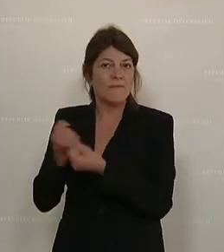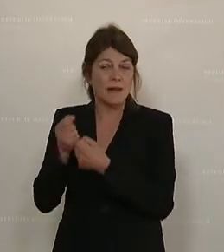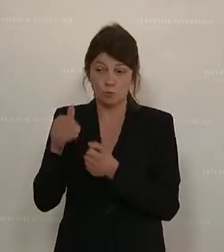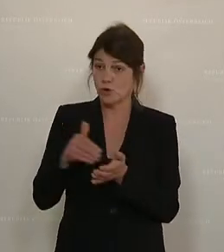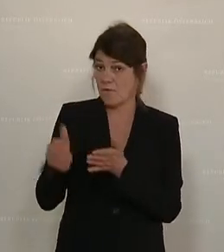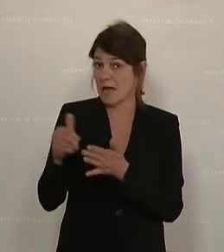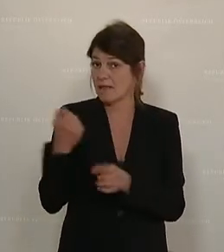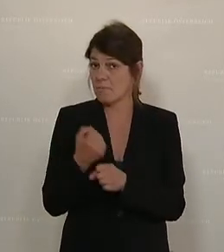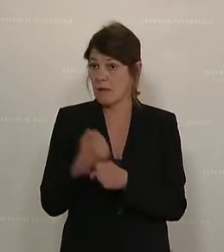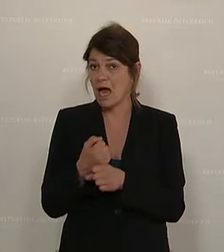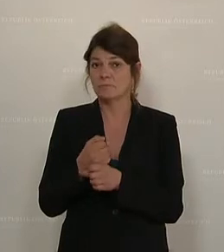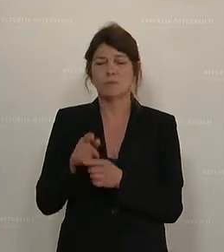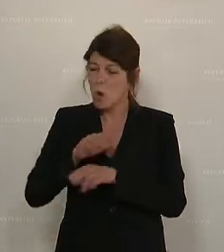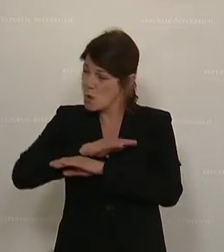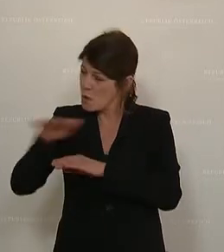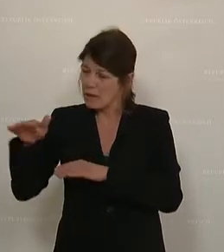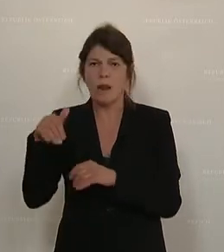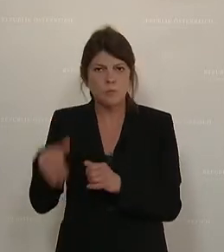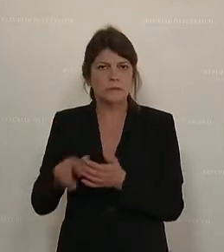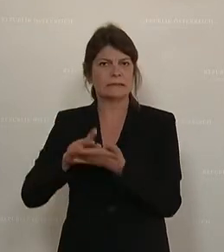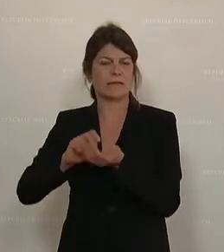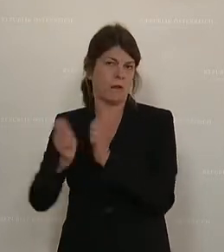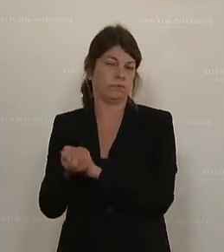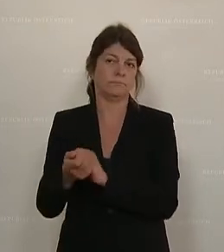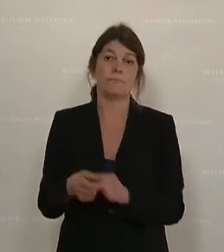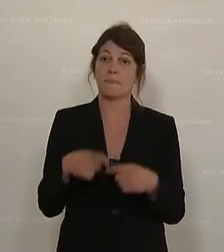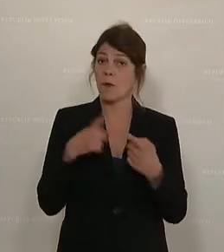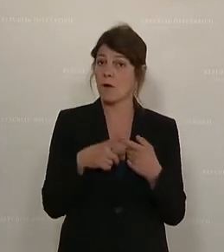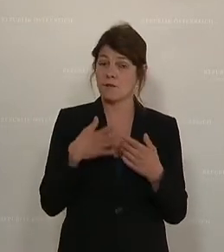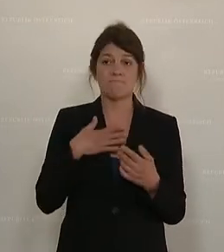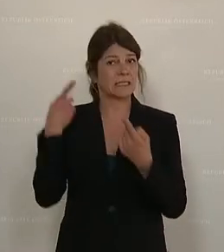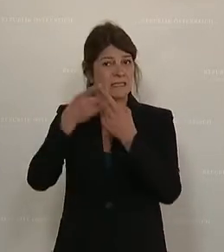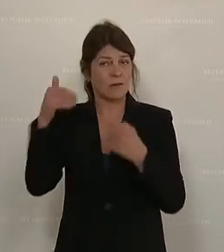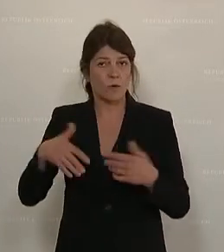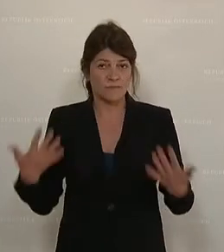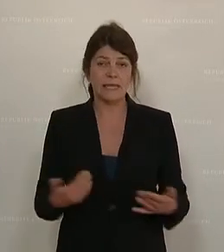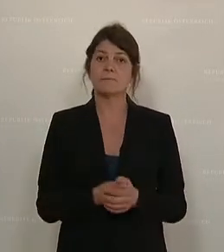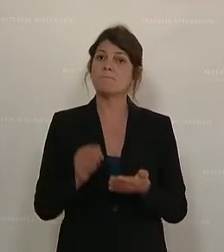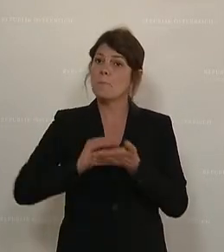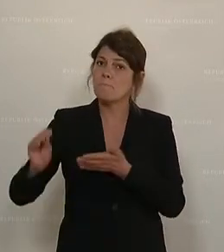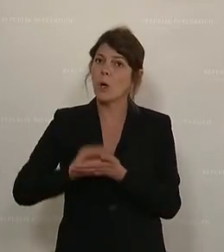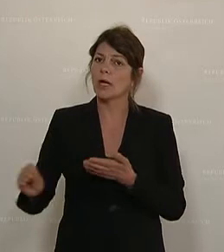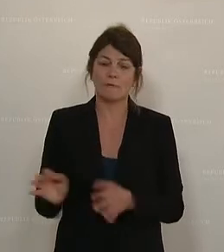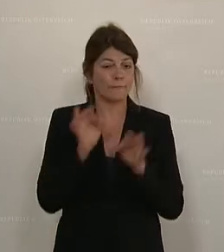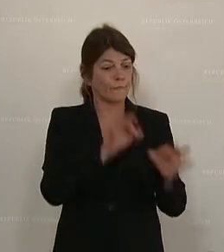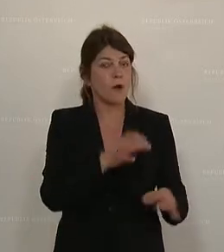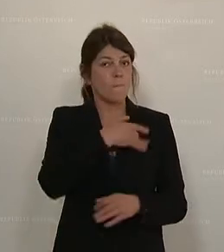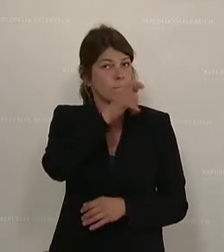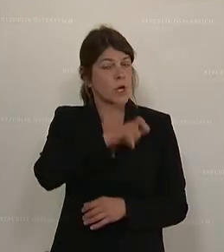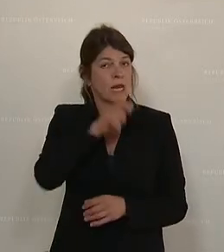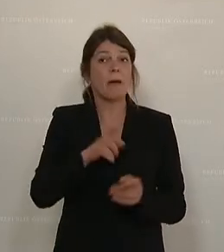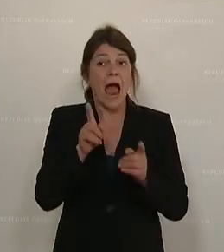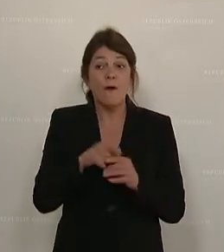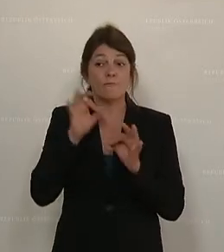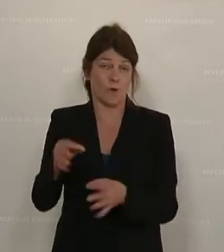weiter und durchgängig zu digitalisieren. Und es muss unser Ziel sein, hier die Bürokratie für die Bürger, aber auch